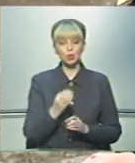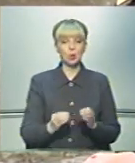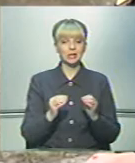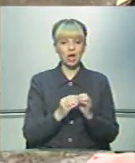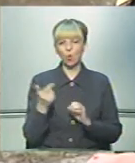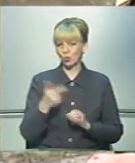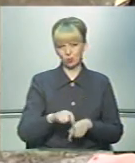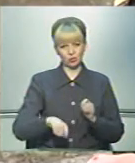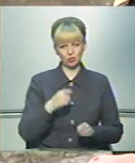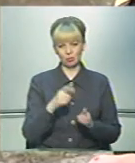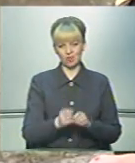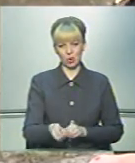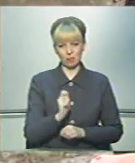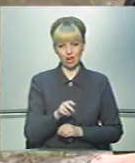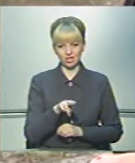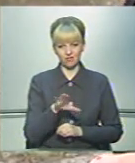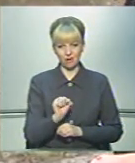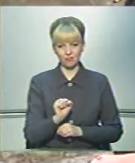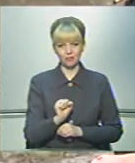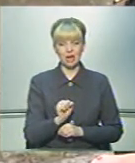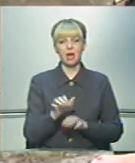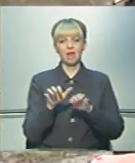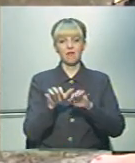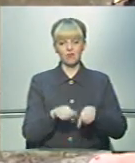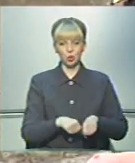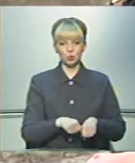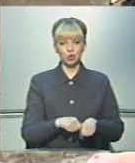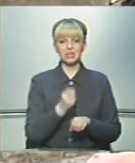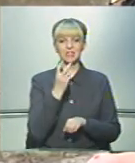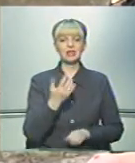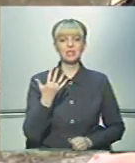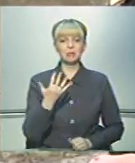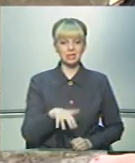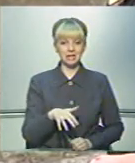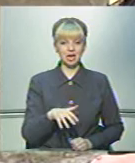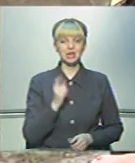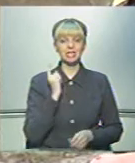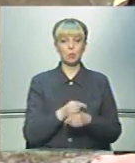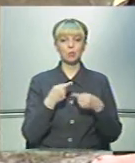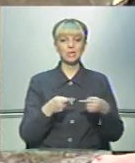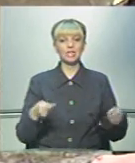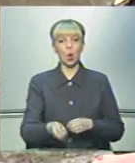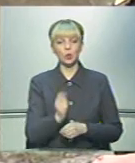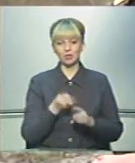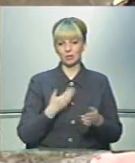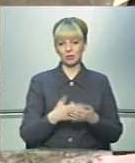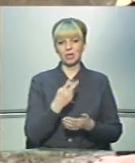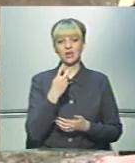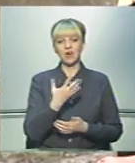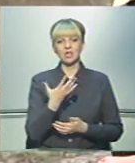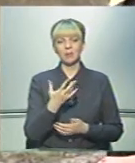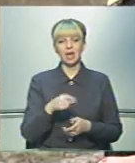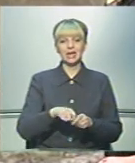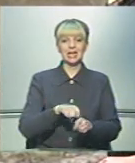– грубі порушення правил рибальства. Вилучено 250 з оборонних знарядь лову, це приблизно 25